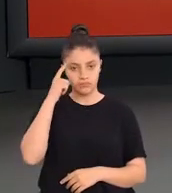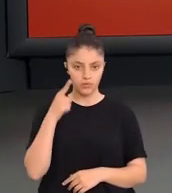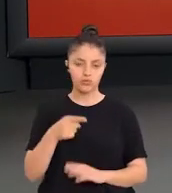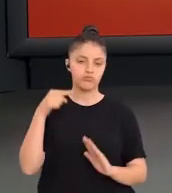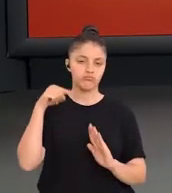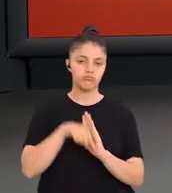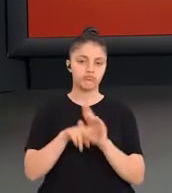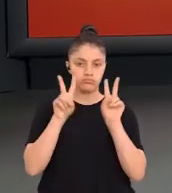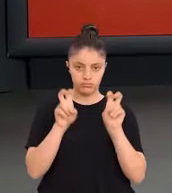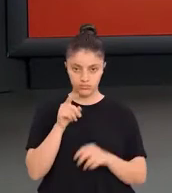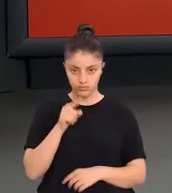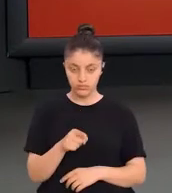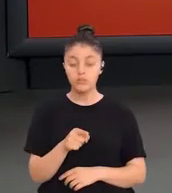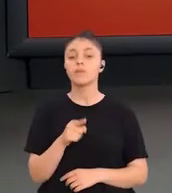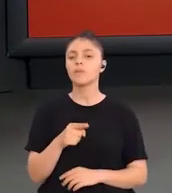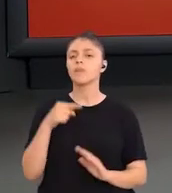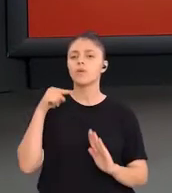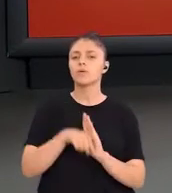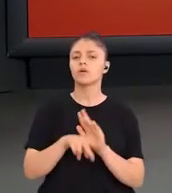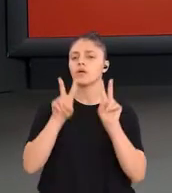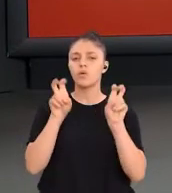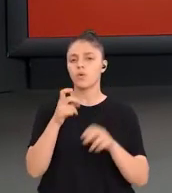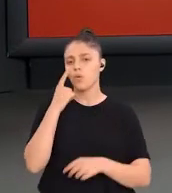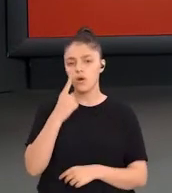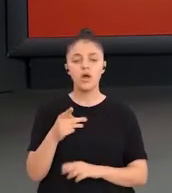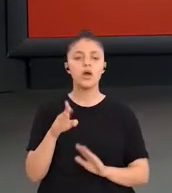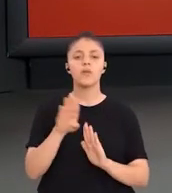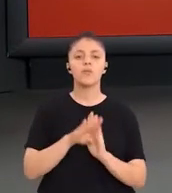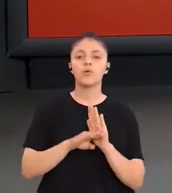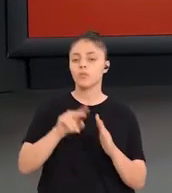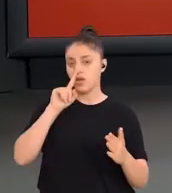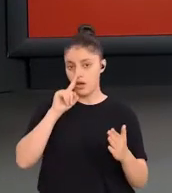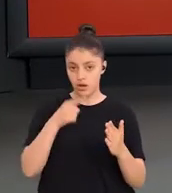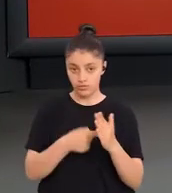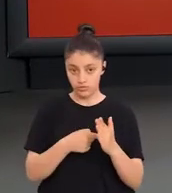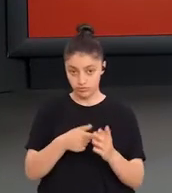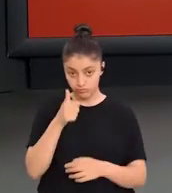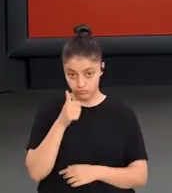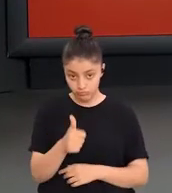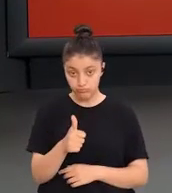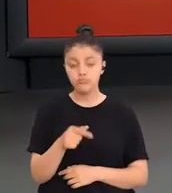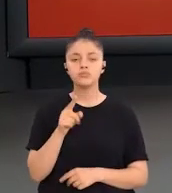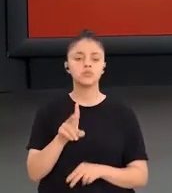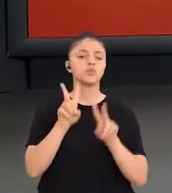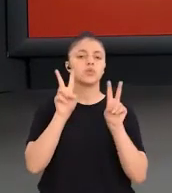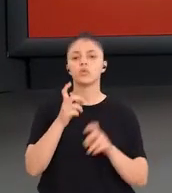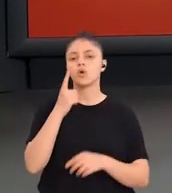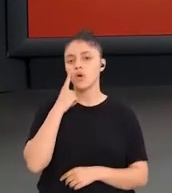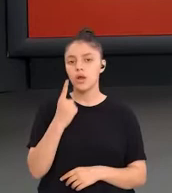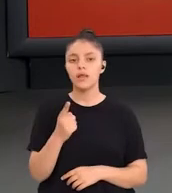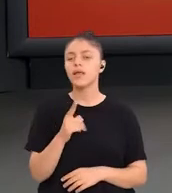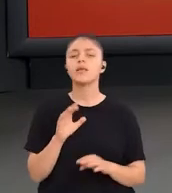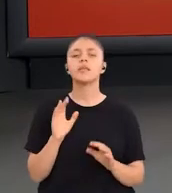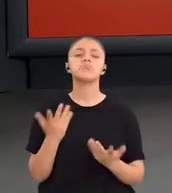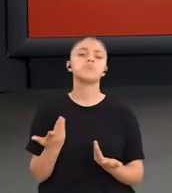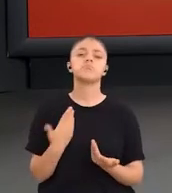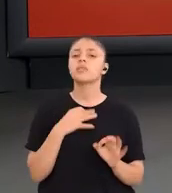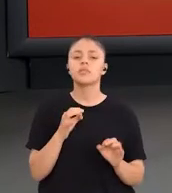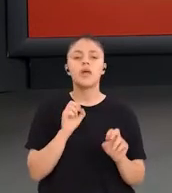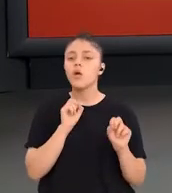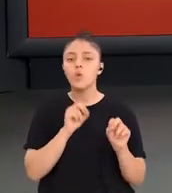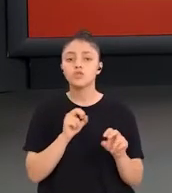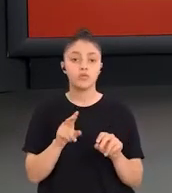bir aşama, içerik. Aslında içerik programın amaçlarına ulaşması açısından ne